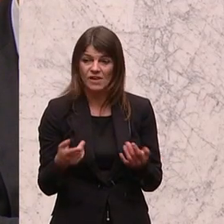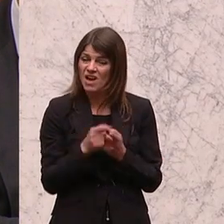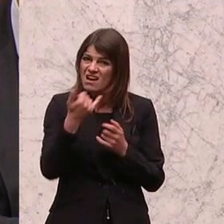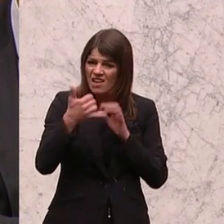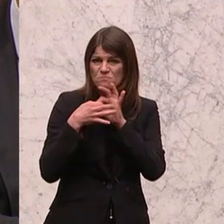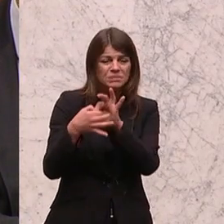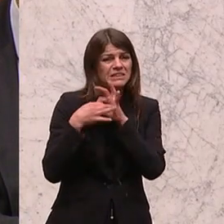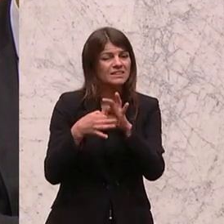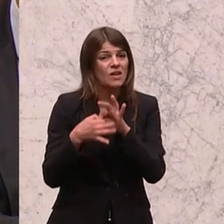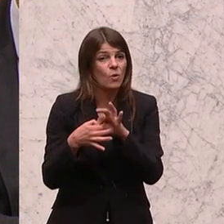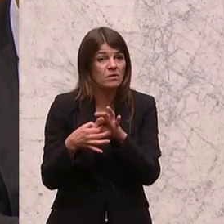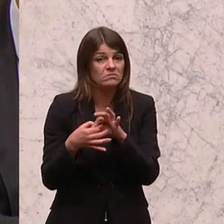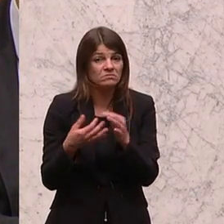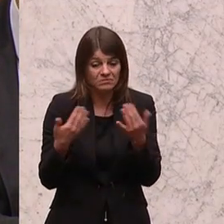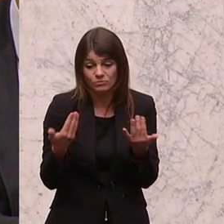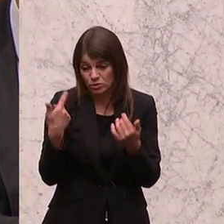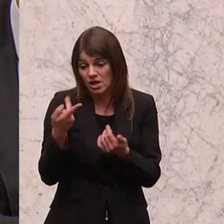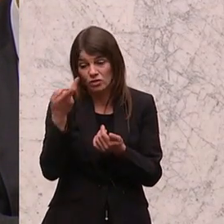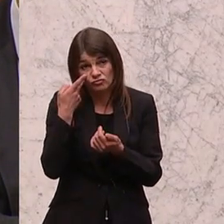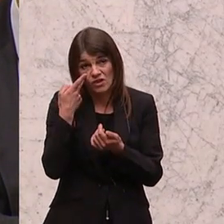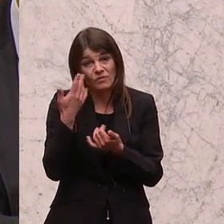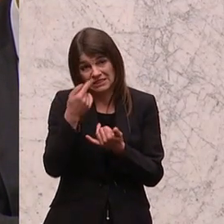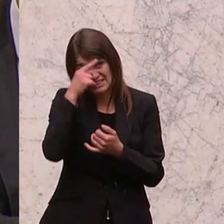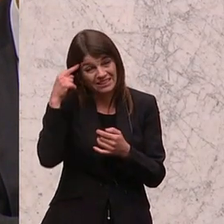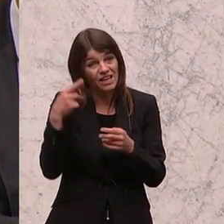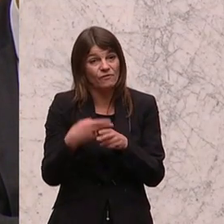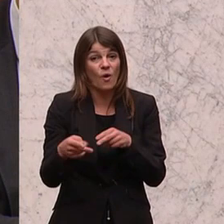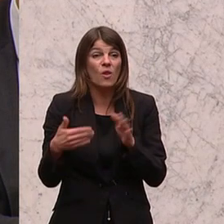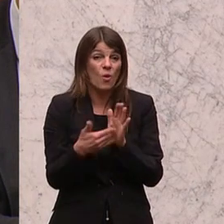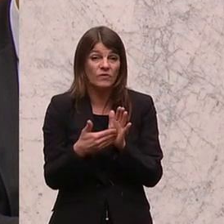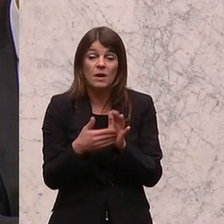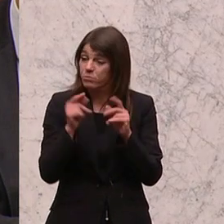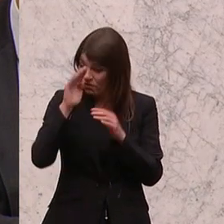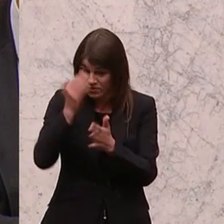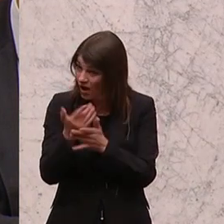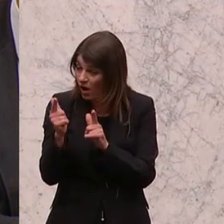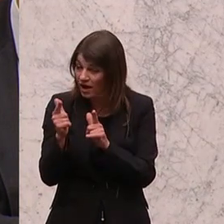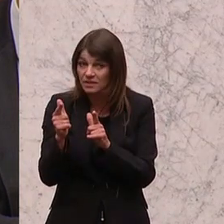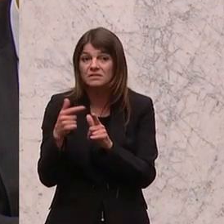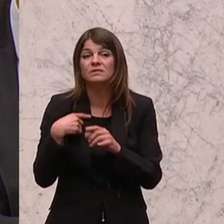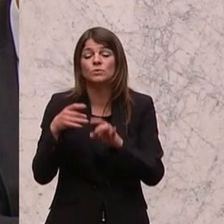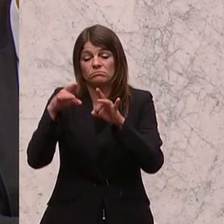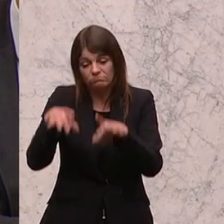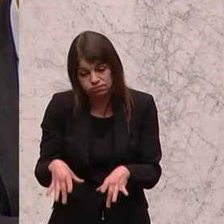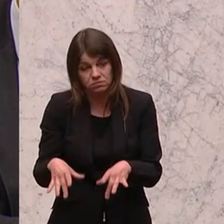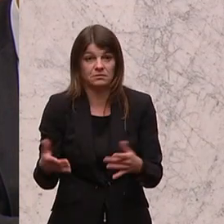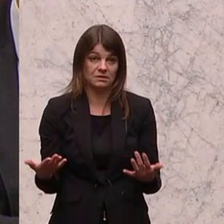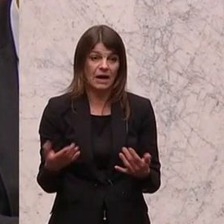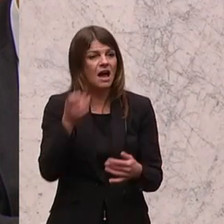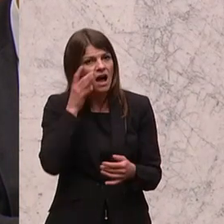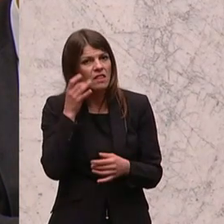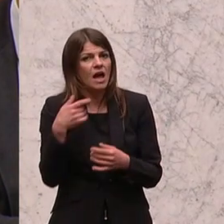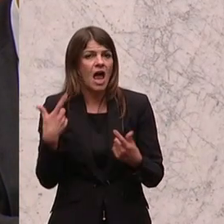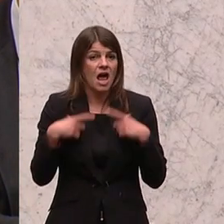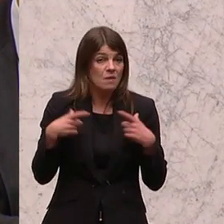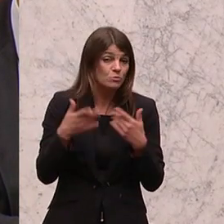Beziehung das, was dann sinnvollerweise notwendig ist, dann muss man halt zu einem vernünftigen Ende kommen. Und wir erleben das tagtäglich in der Justiz mit unserer